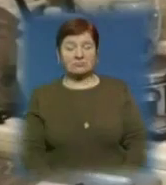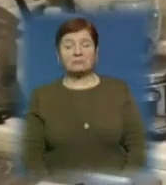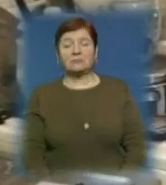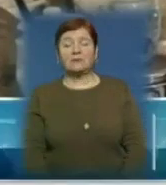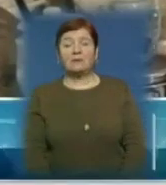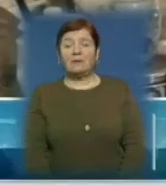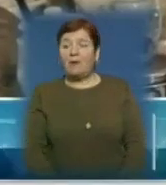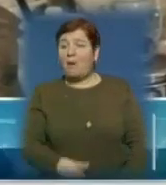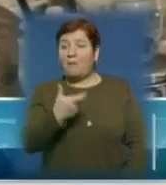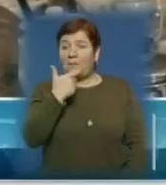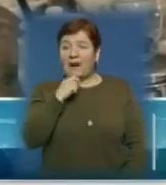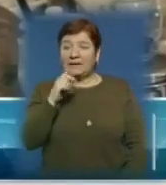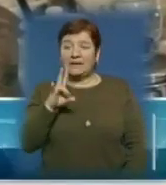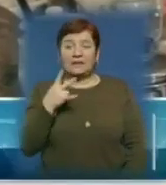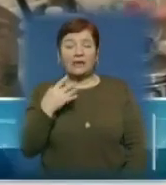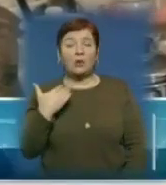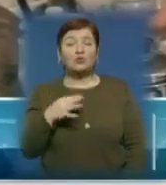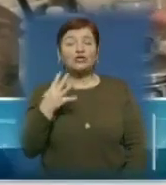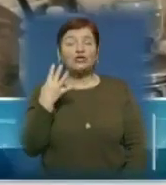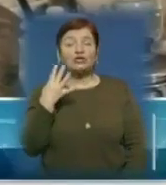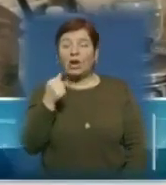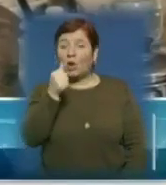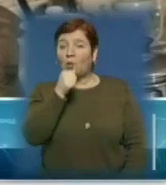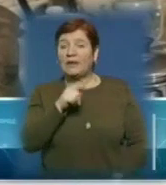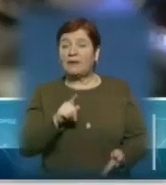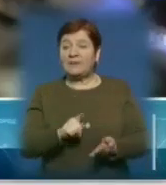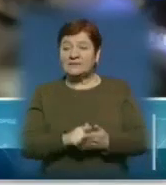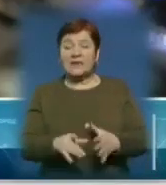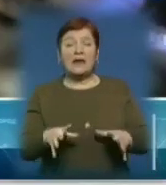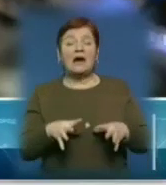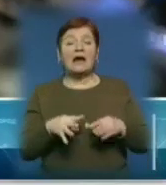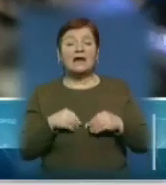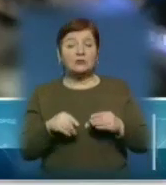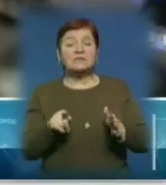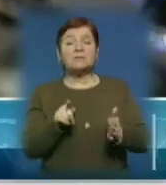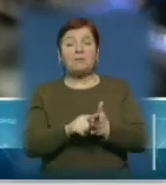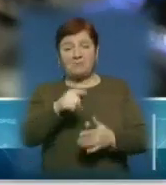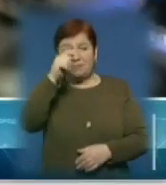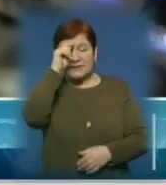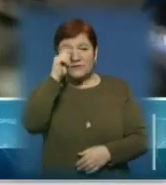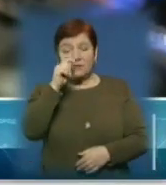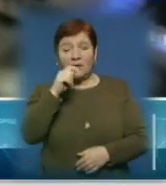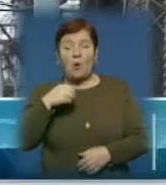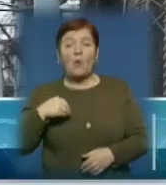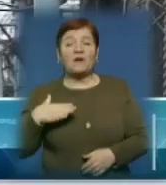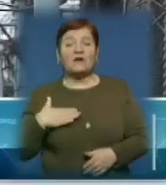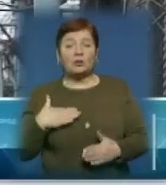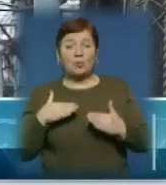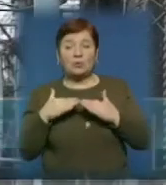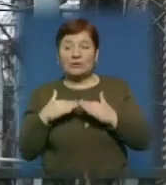Пані Наталія вже чотири роки на пенсії. Разом із чоловіком, теж пенсіонером живуть у приватному будинку.